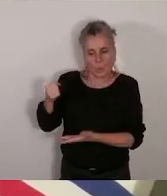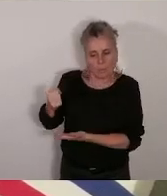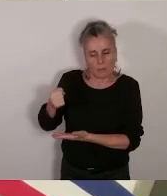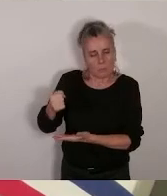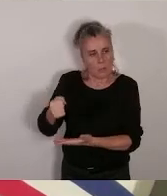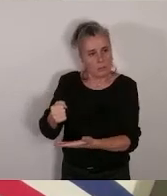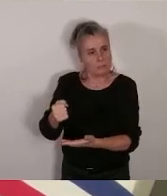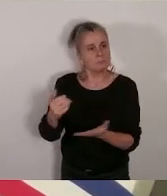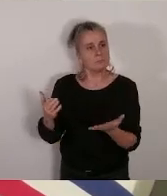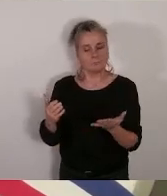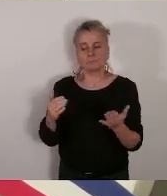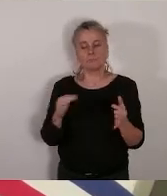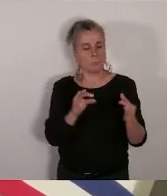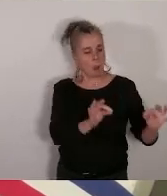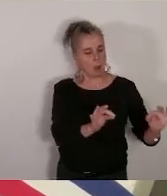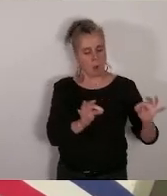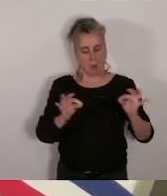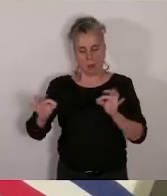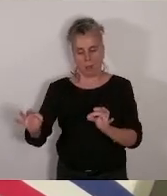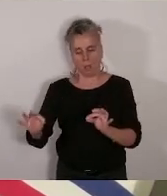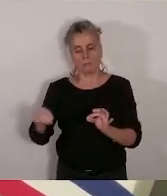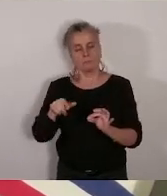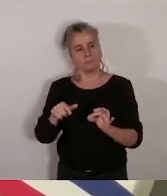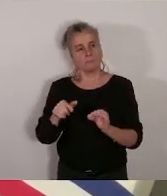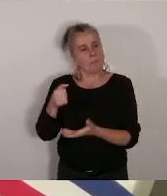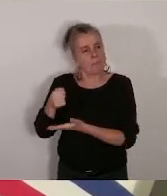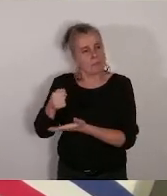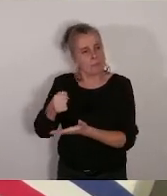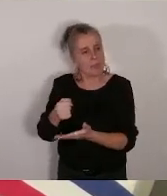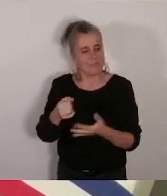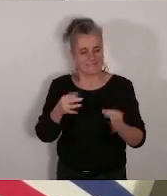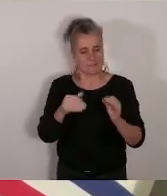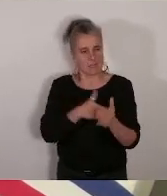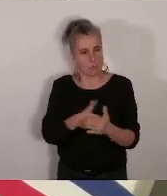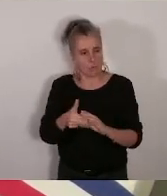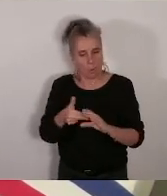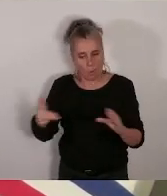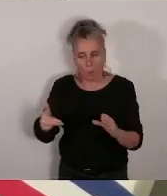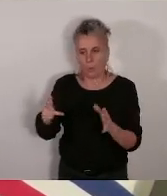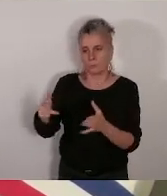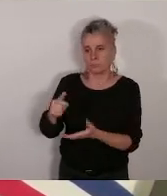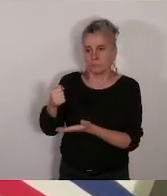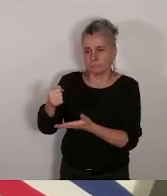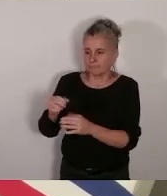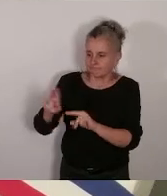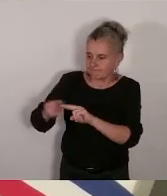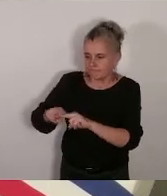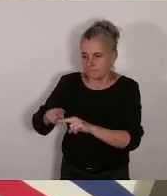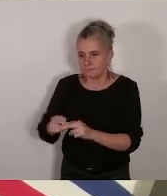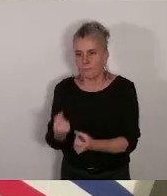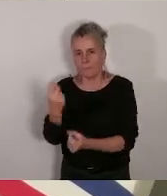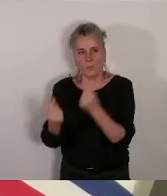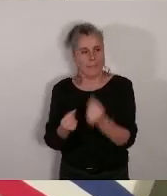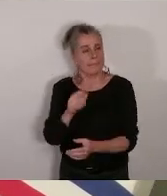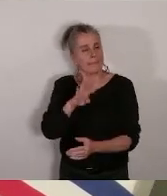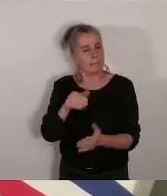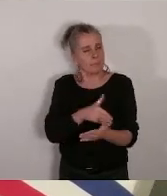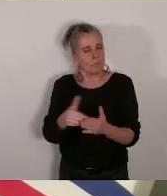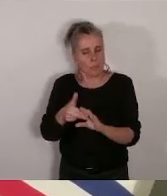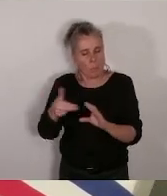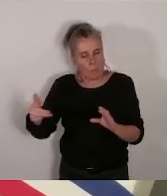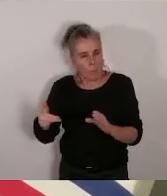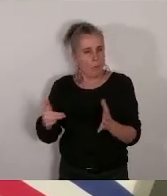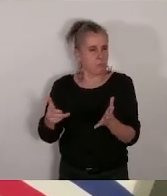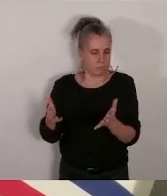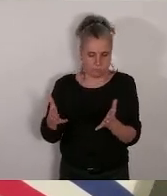ligne de 10 millions d'euros sur le patrimoine, l'entretien des monuments. 4 millions d'euros sur les fontaines. C'est quelque chose qui nous manque